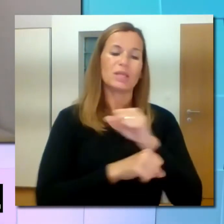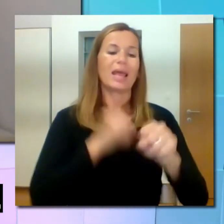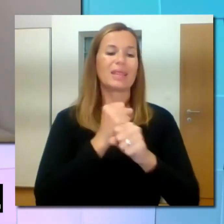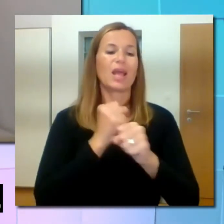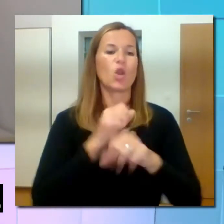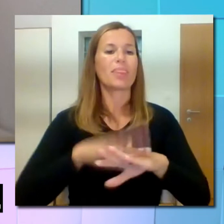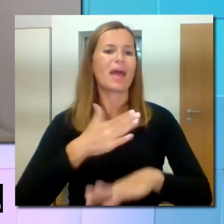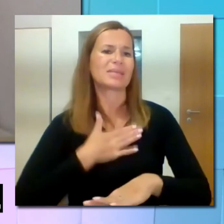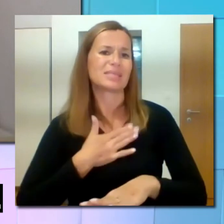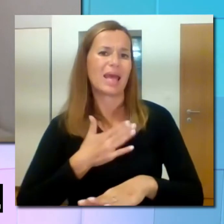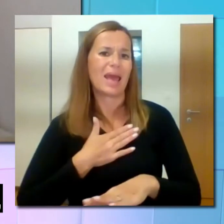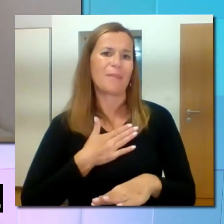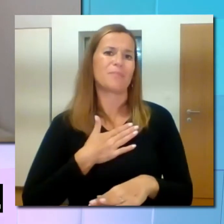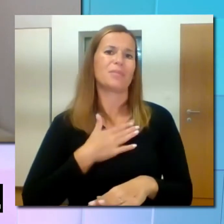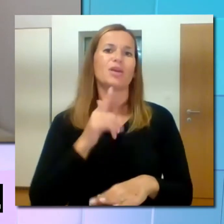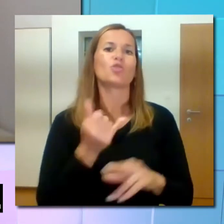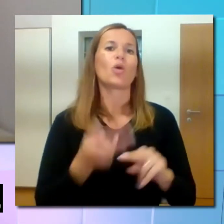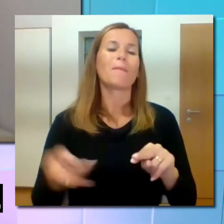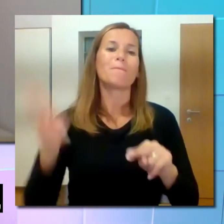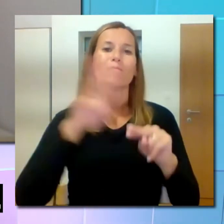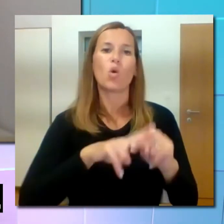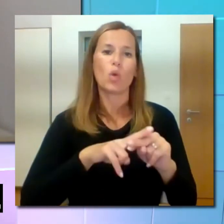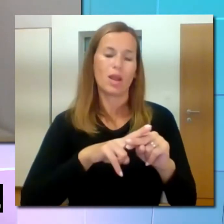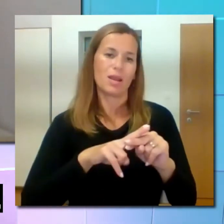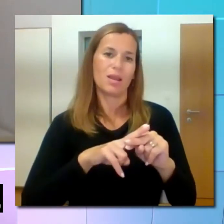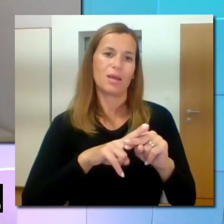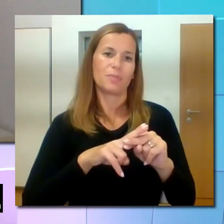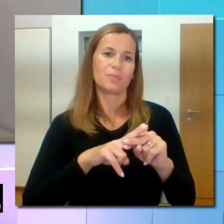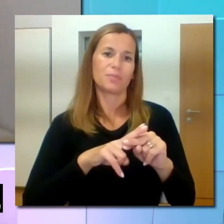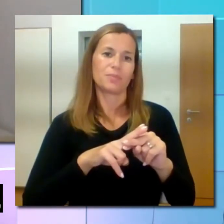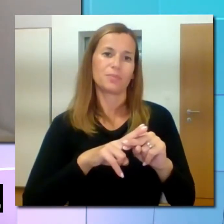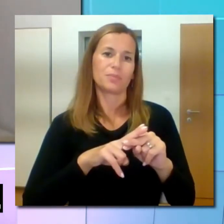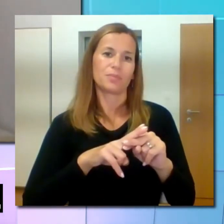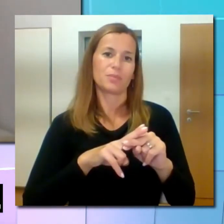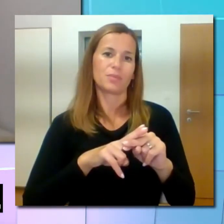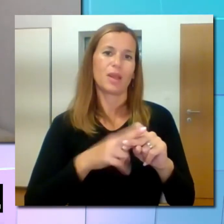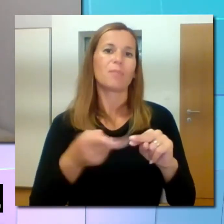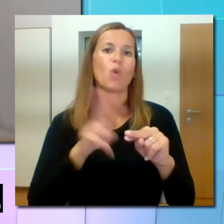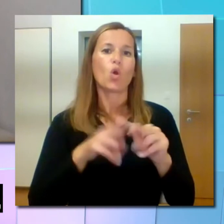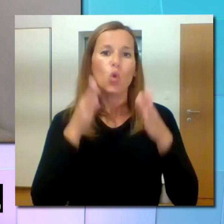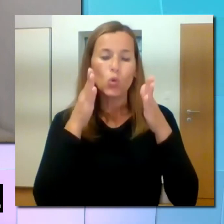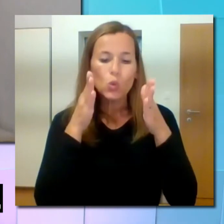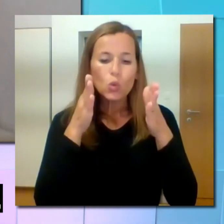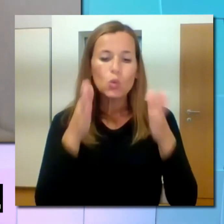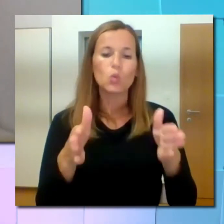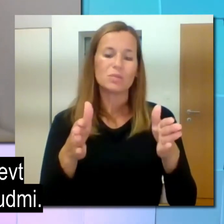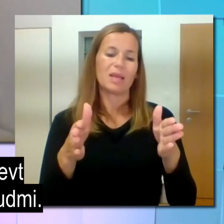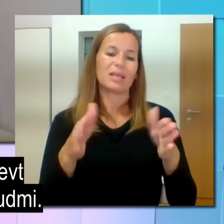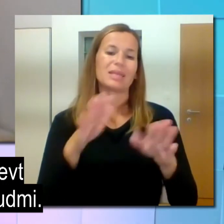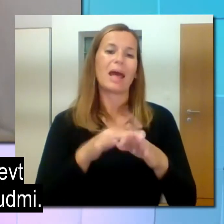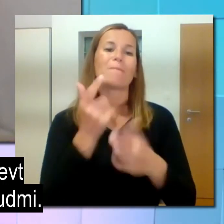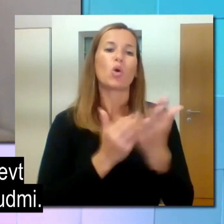sebi so bolj, bom rekla, usmereni na poklice,